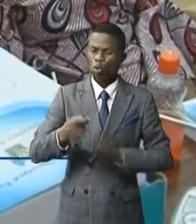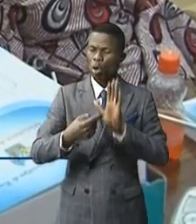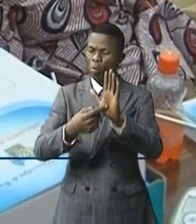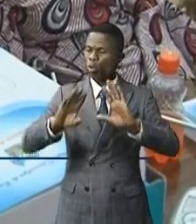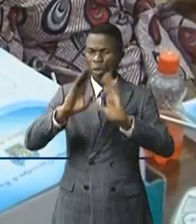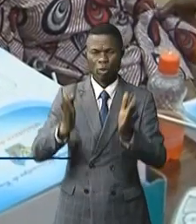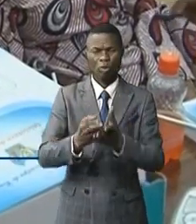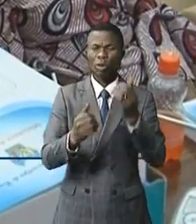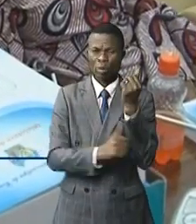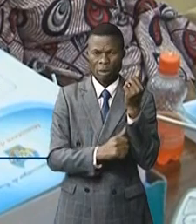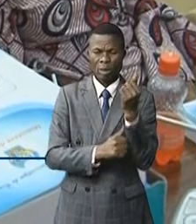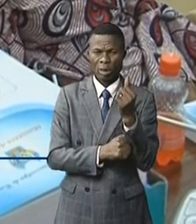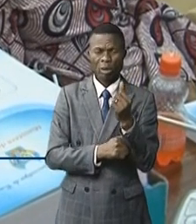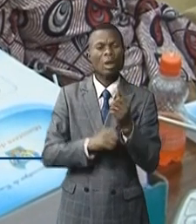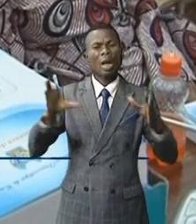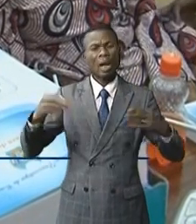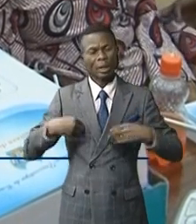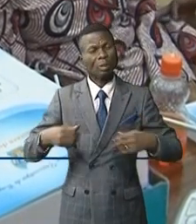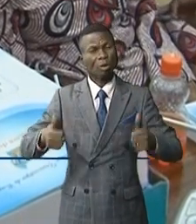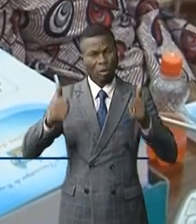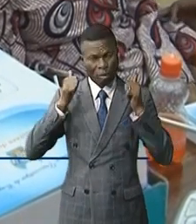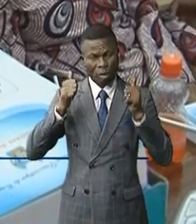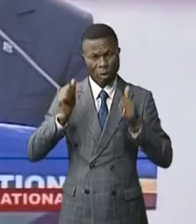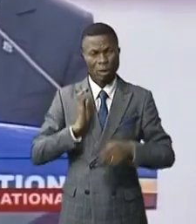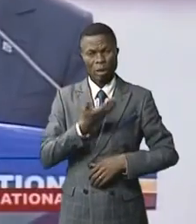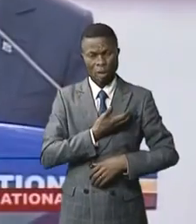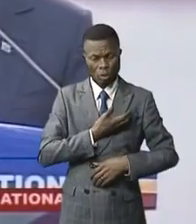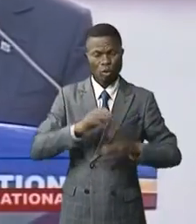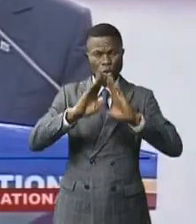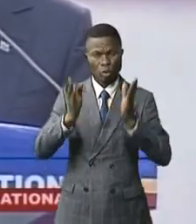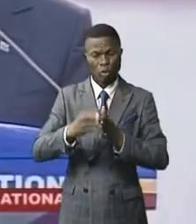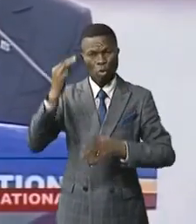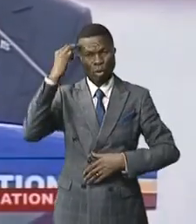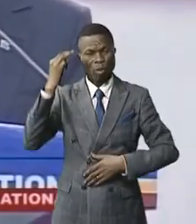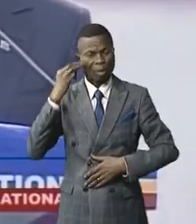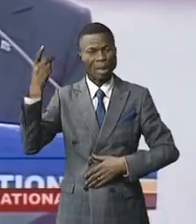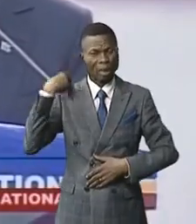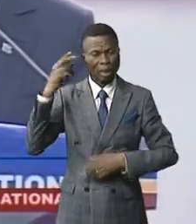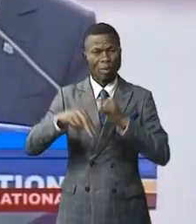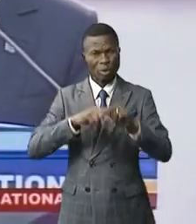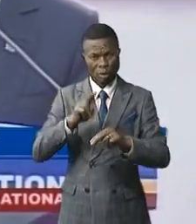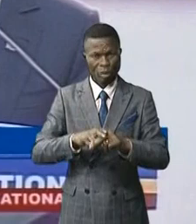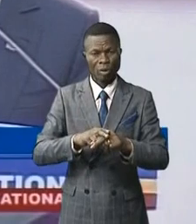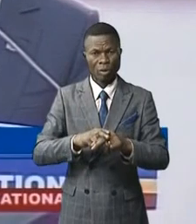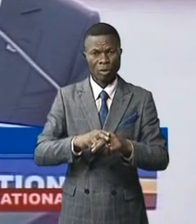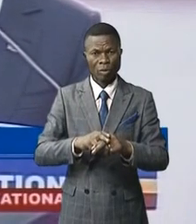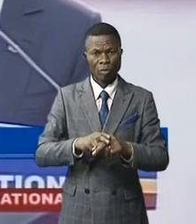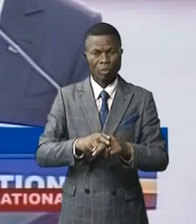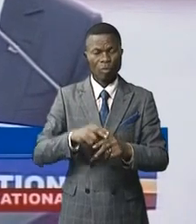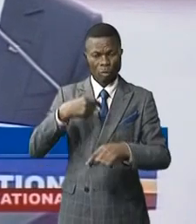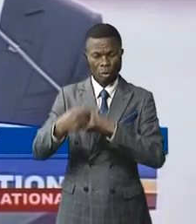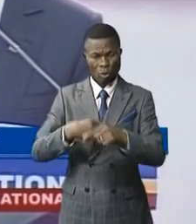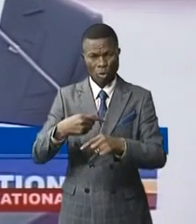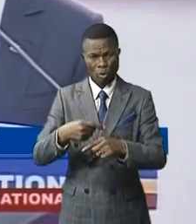tous. Qu'il plaise donc à notre représentation nationale, que dis-je aux élus